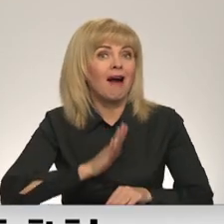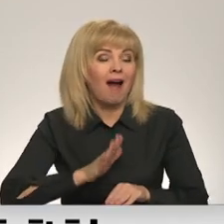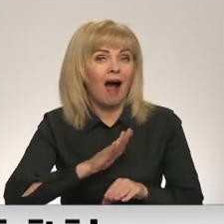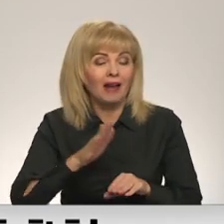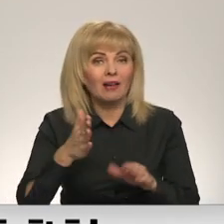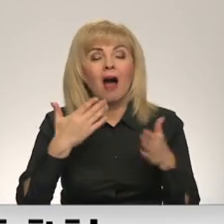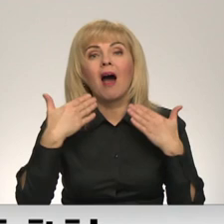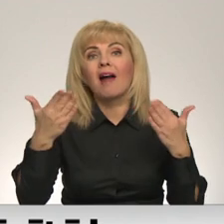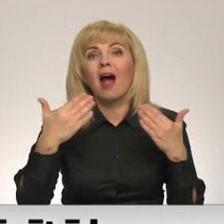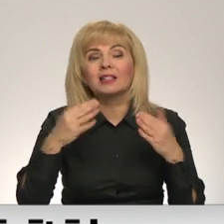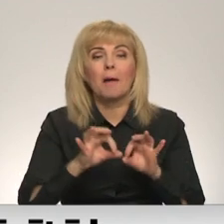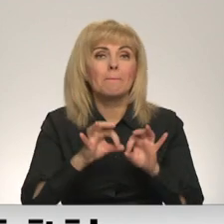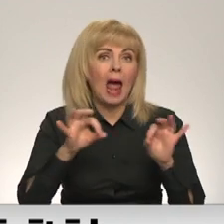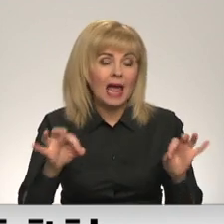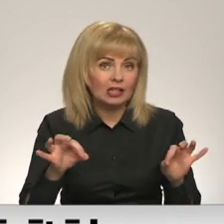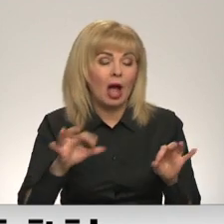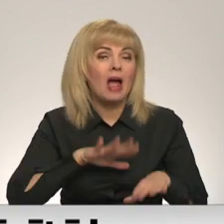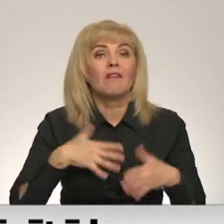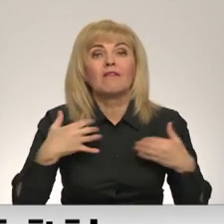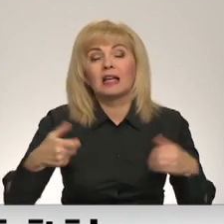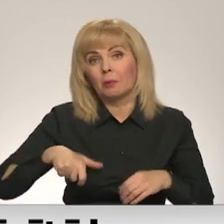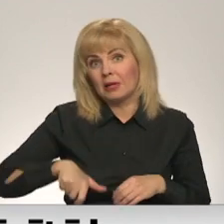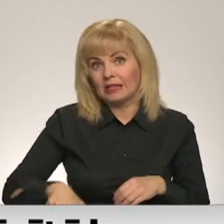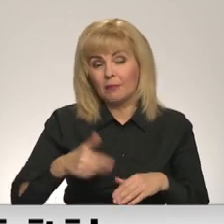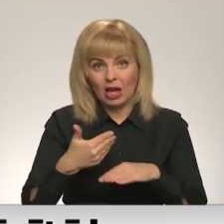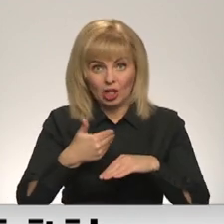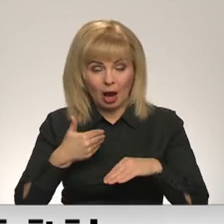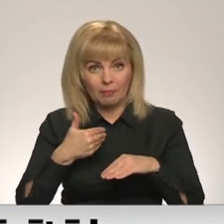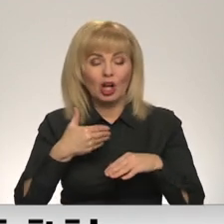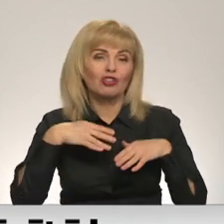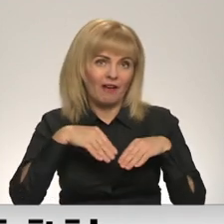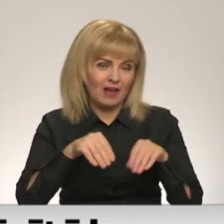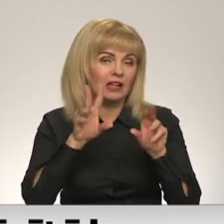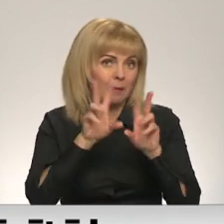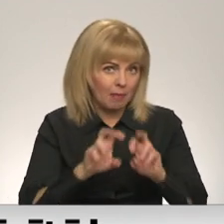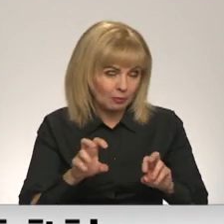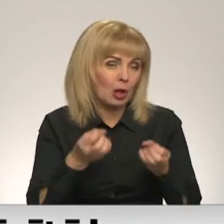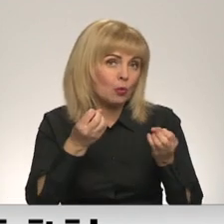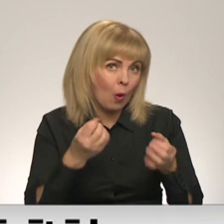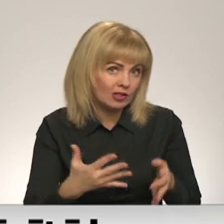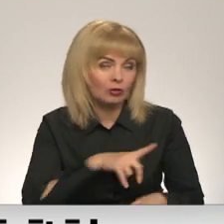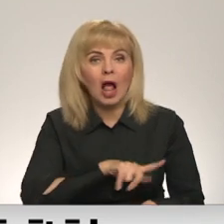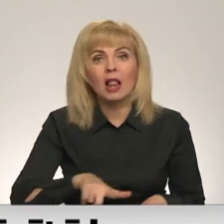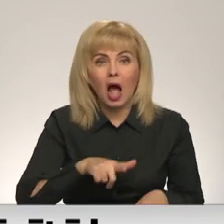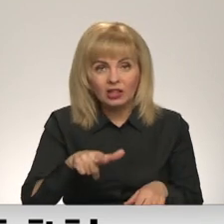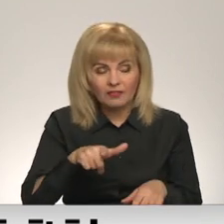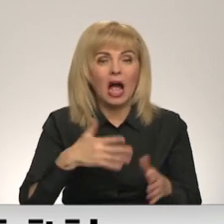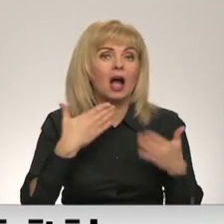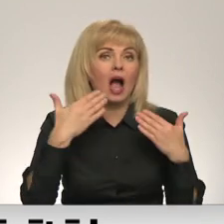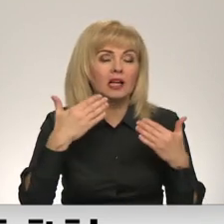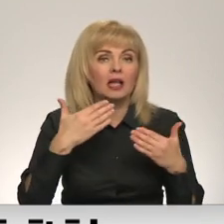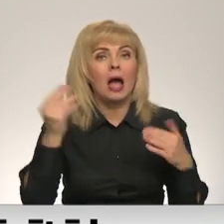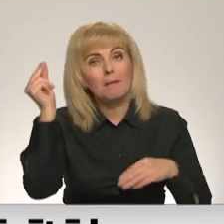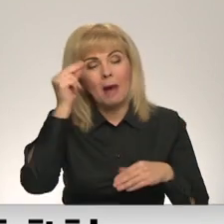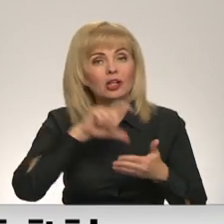gaisa kvalitātes mērītājus. Pēc Veselības inspekcijas iepriekš veiktajām pārbaudēm secināts, ka Latvijā gaisa kvalitāte mācība